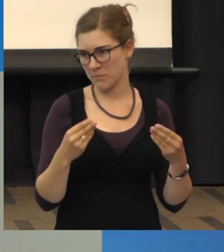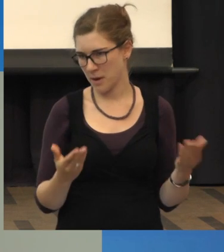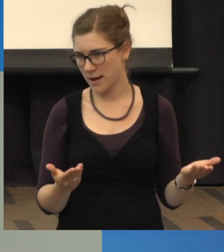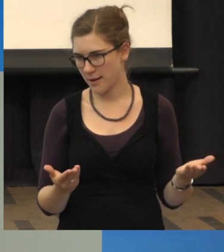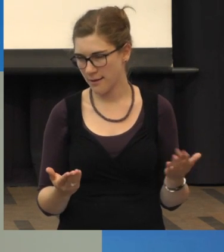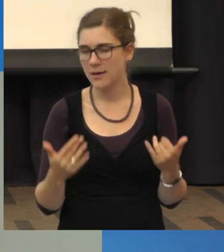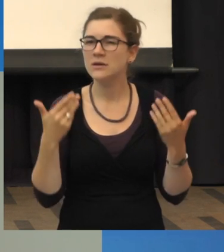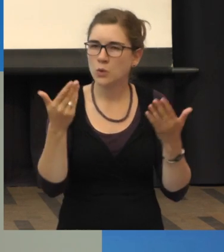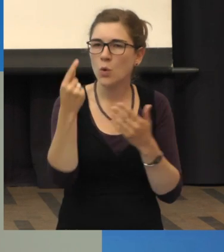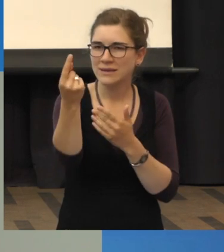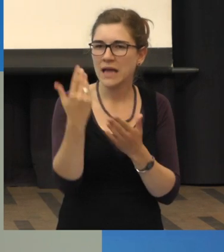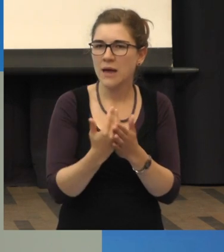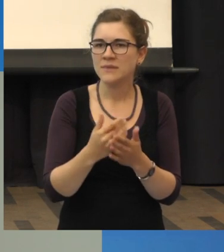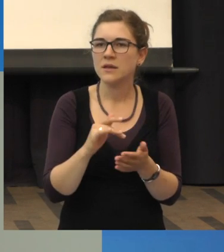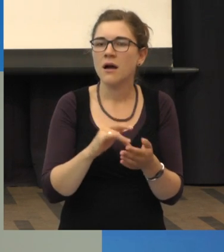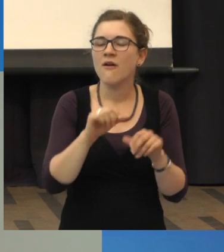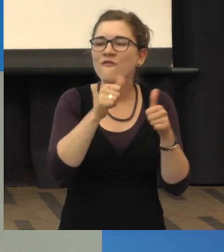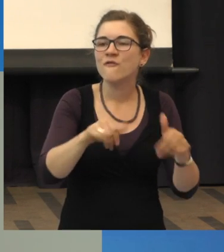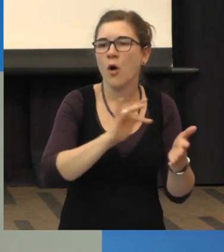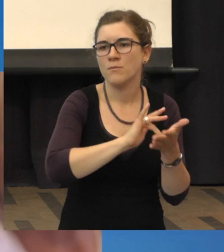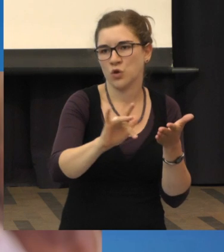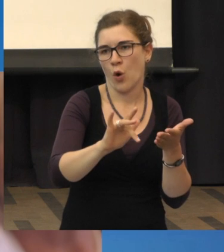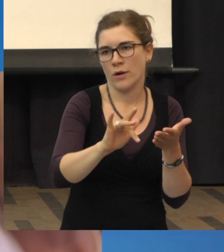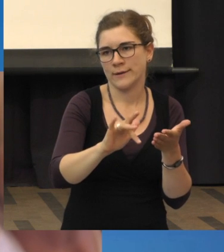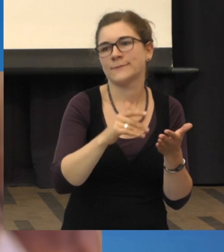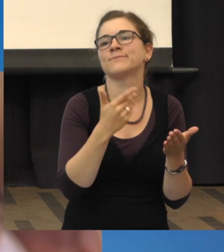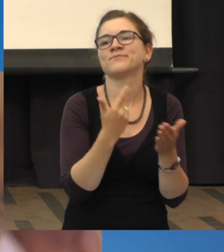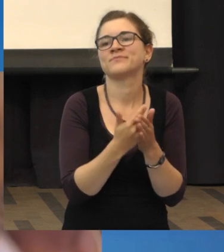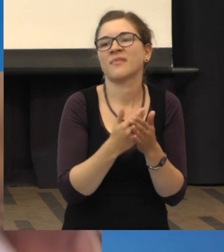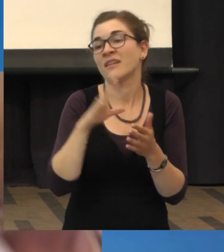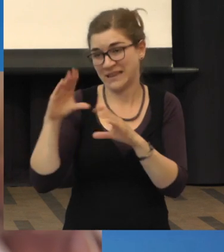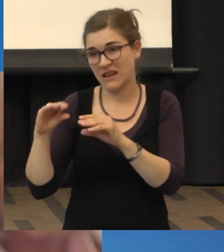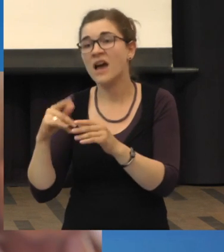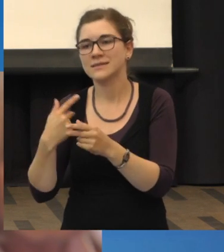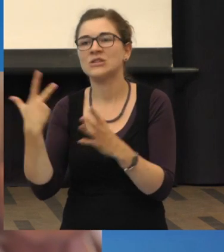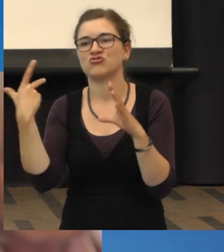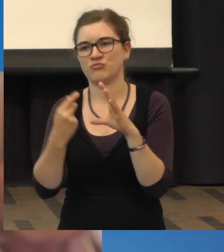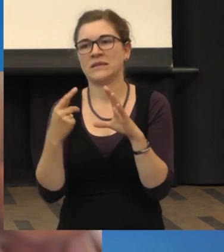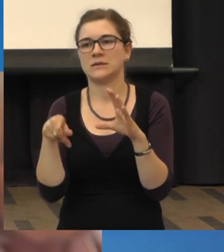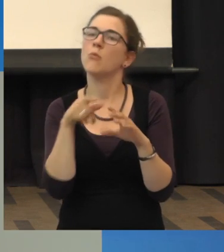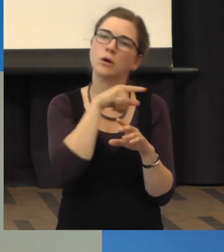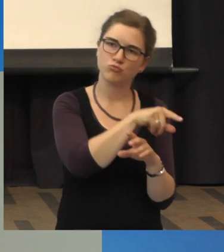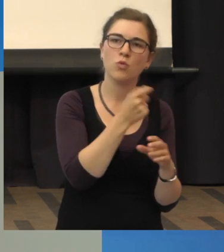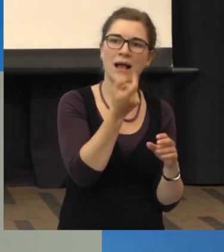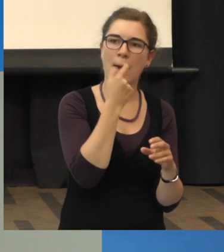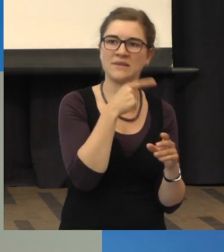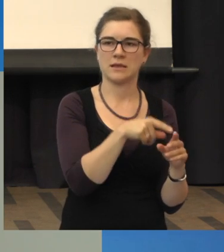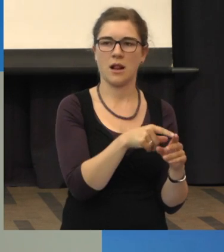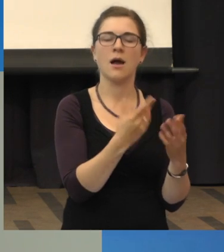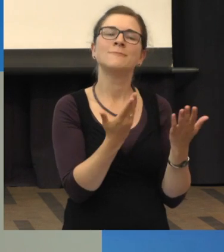denke, Sie haben die trockene Form, sonst hätten Sie ja eine Spritzentherapie bekommen. Diese Nahrungsergänzungsmittel, wir wissen